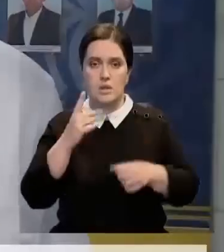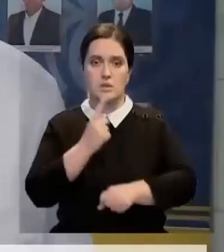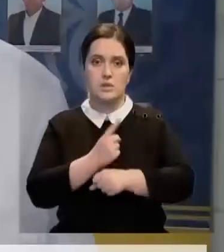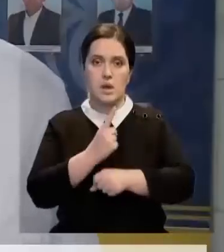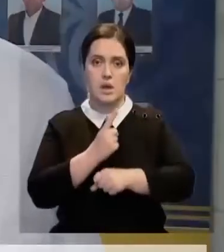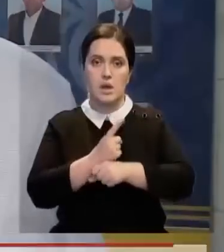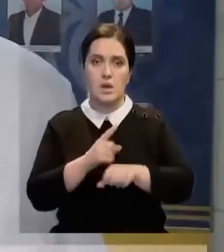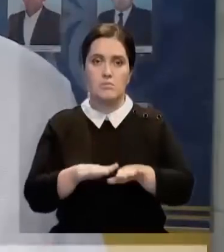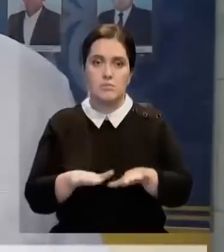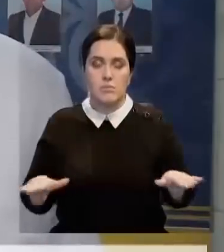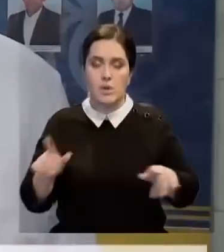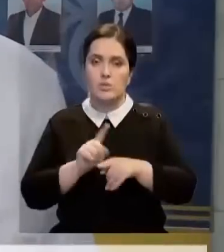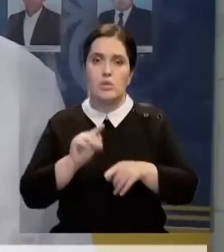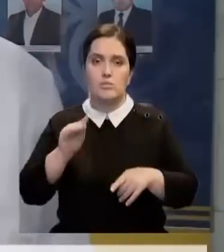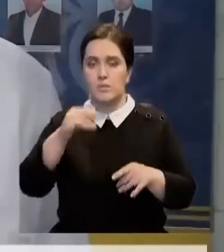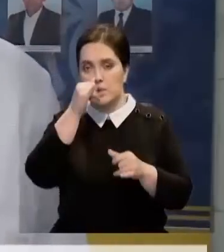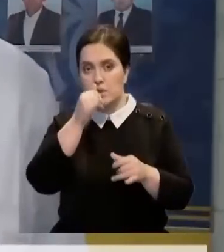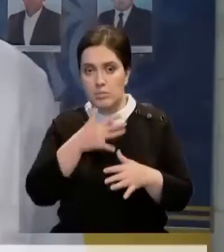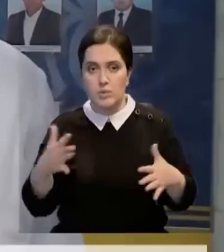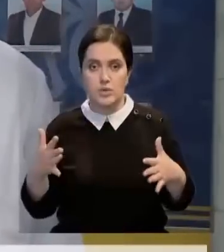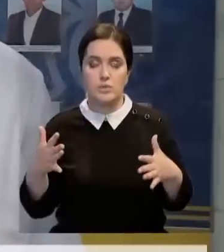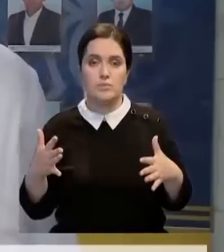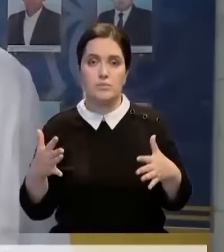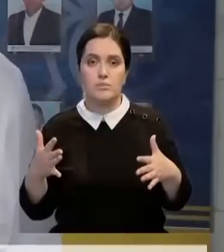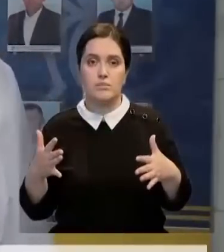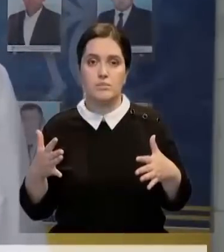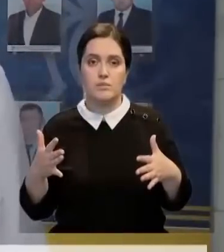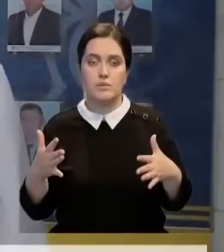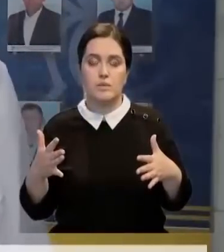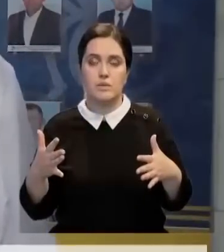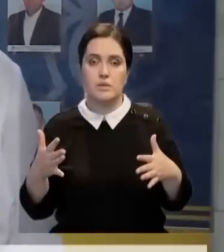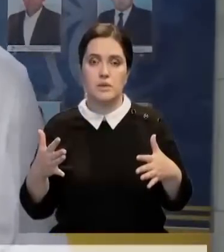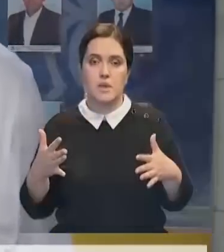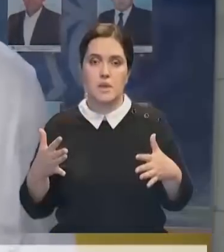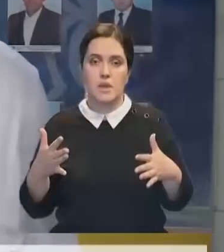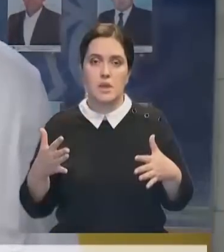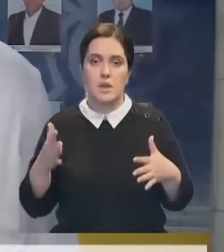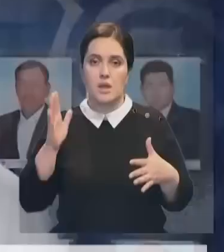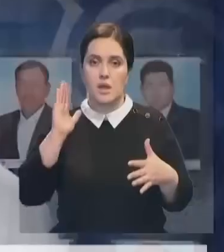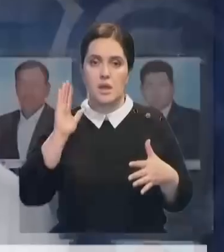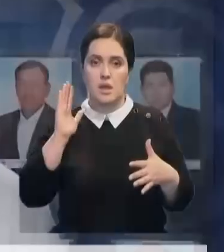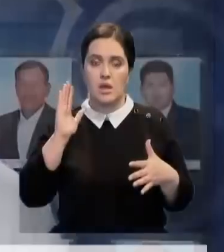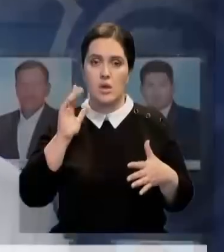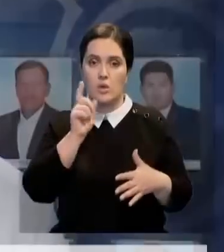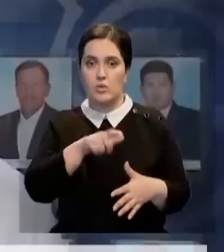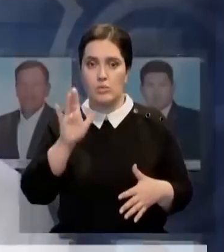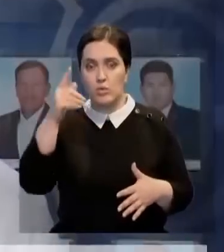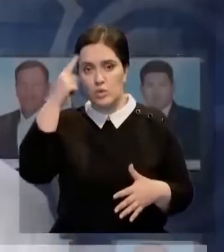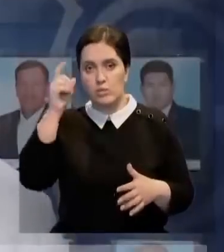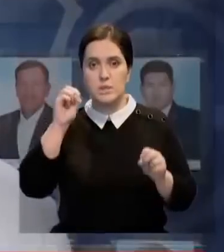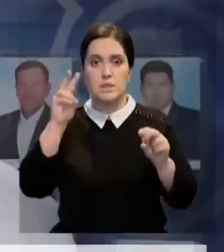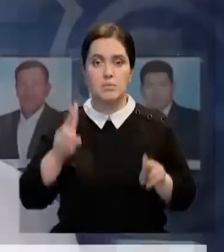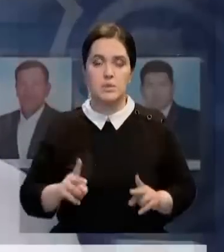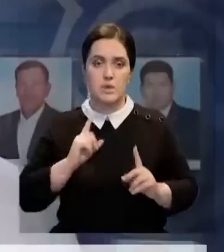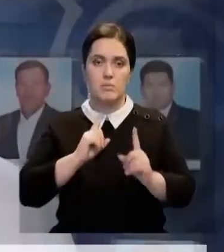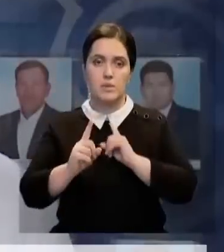стилы поставить тоже не можем. В связи с тем, что я создаю уже предпосылки к наезду. Потому что люди будут думать, что это специальный